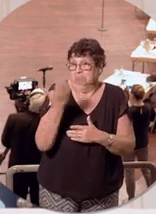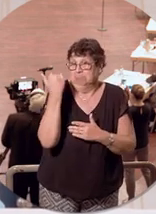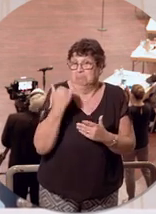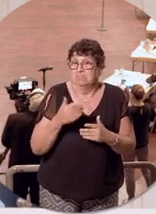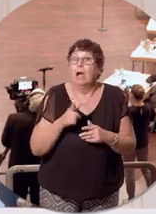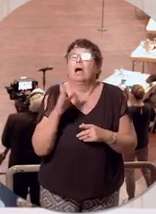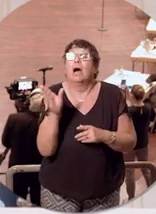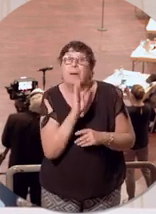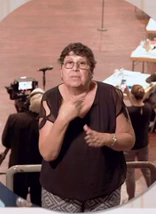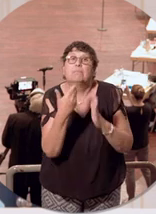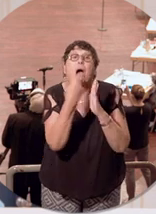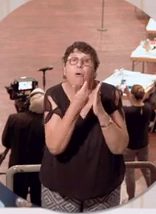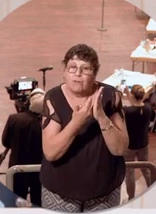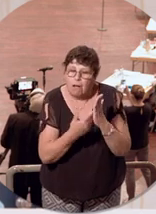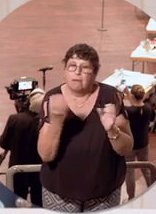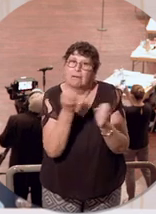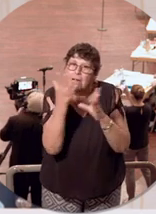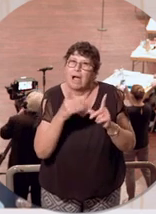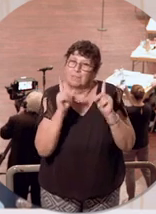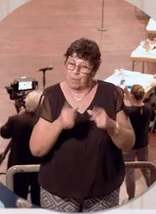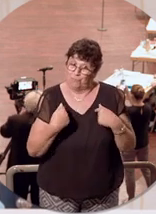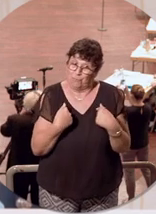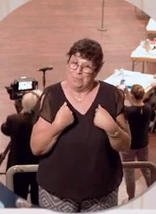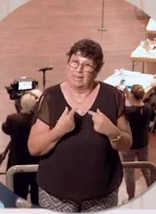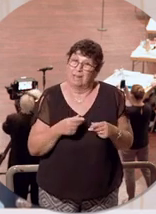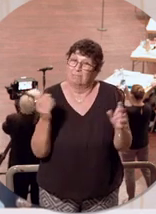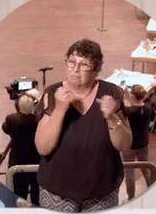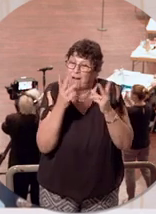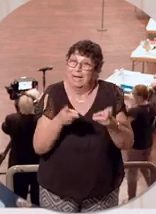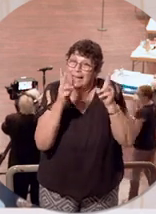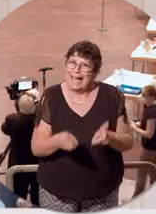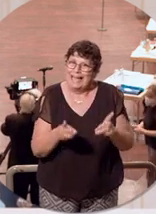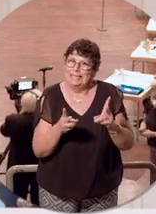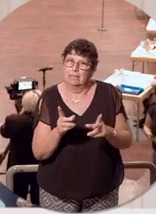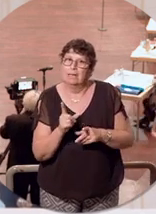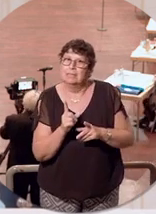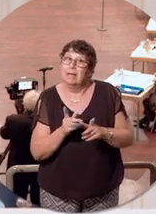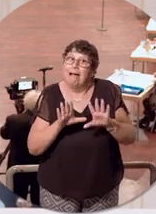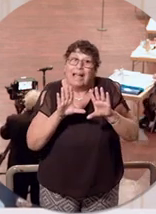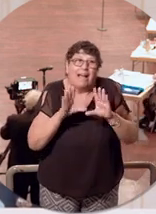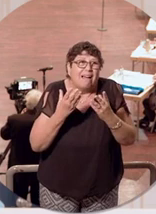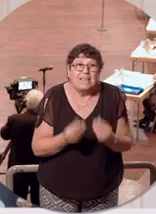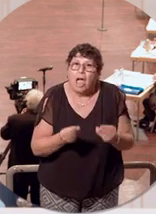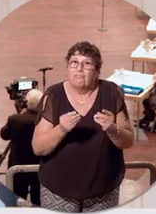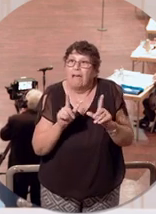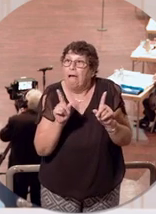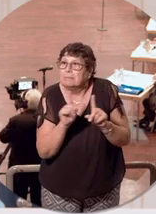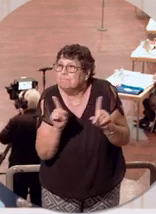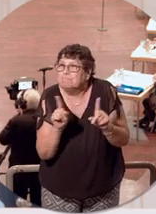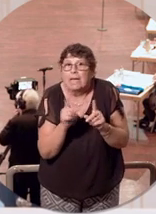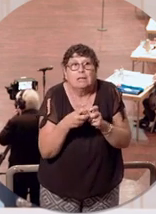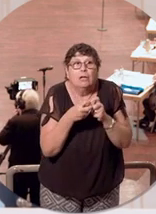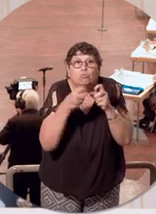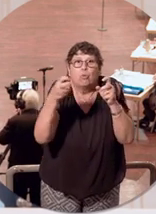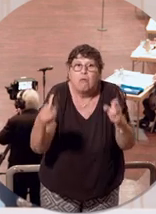Auflagen, aber für uns war klar, das Königsrecht der Demokratie, das darf keine Minute quasi